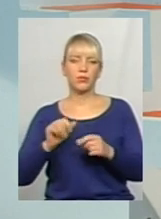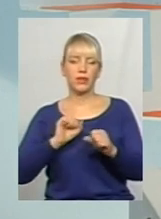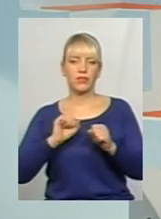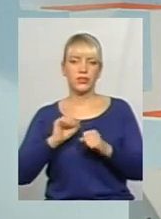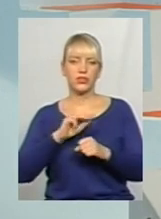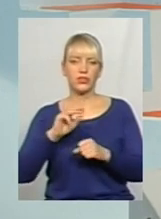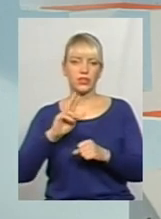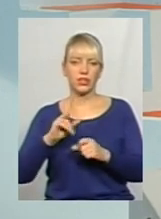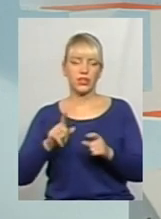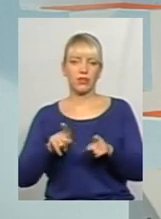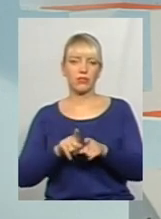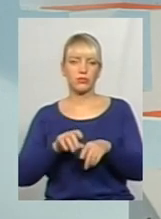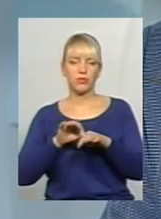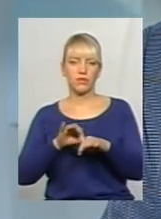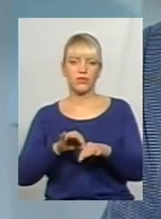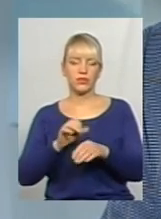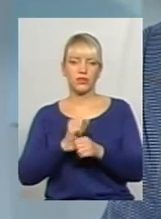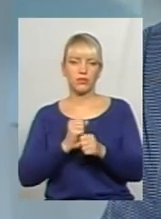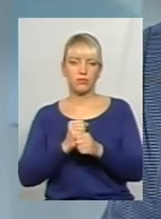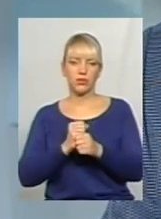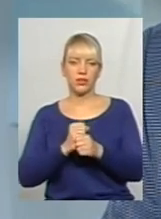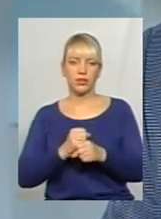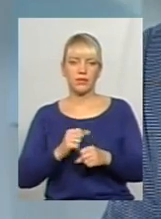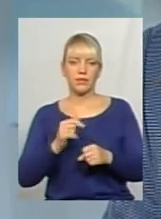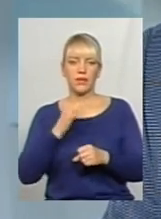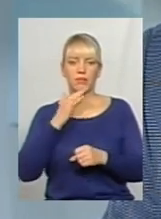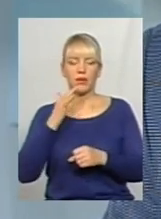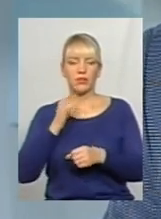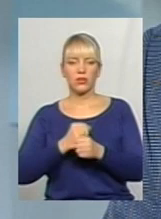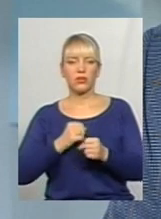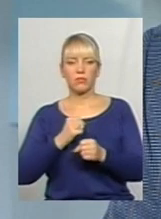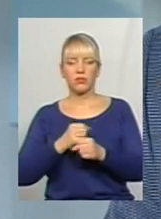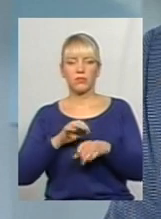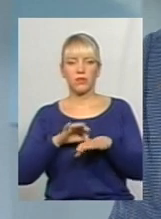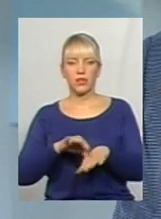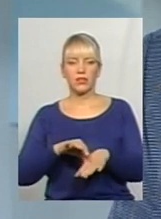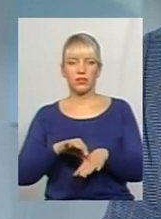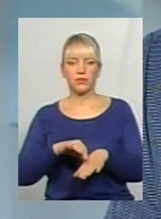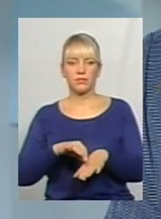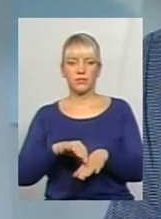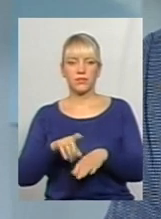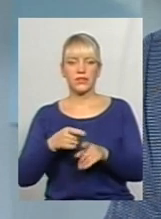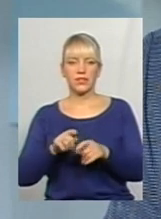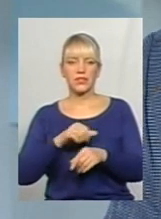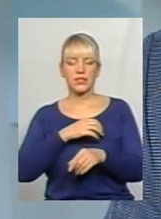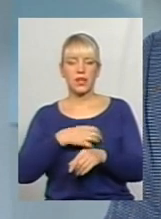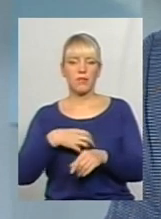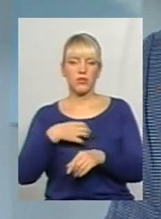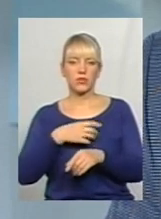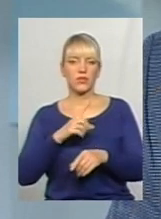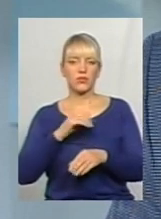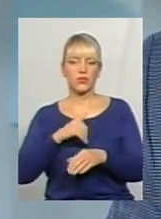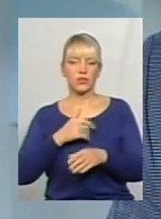-комунального господарства також проведені роботи, достатньо багато робіт проведено. Це і саме основне, що хочеться